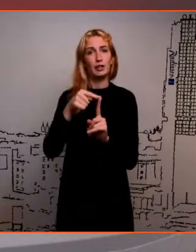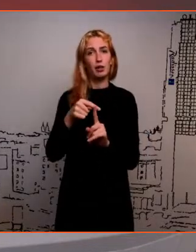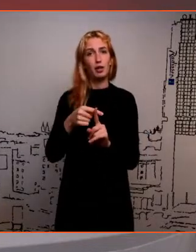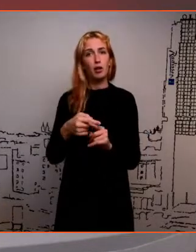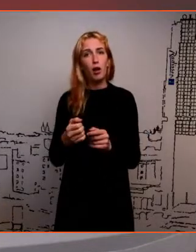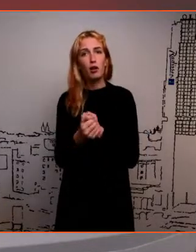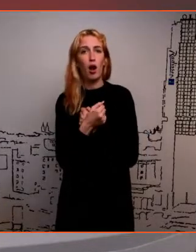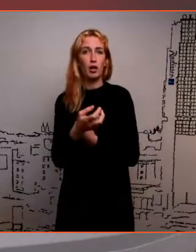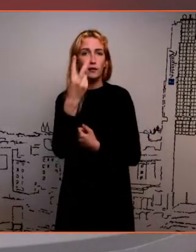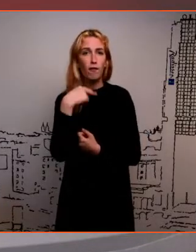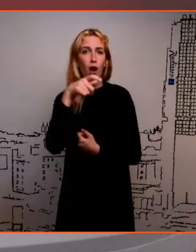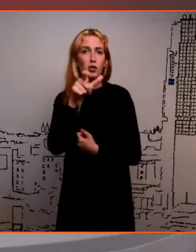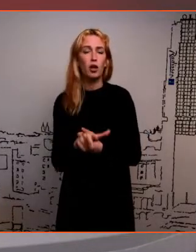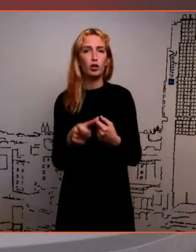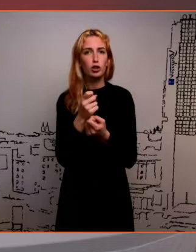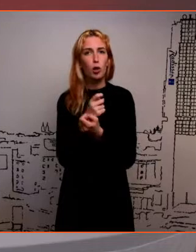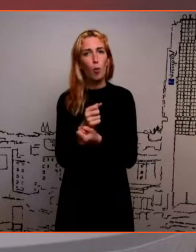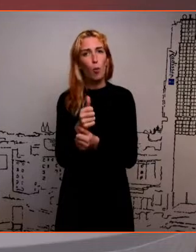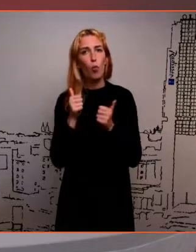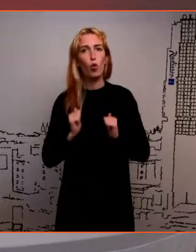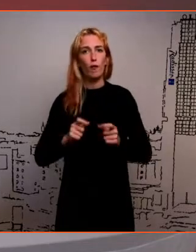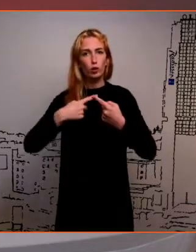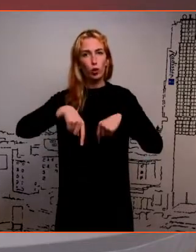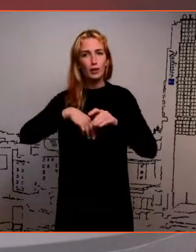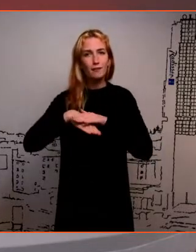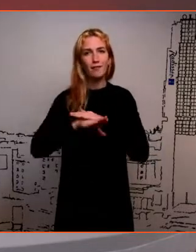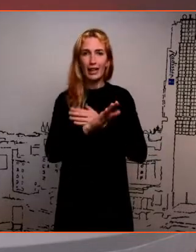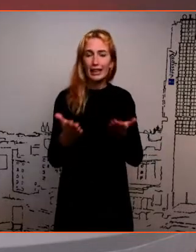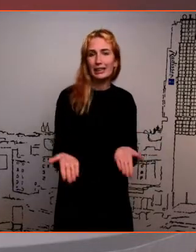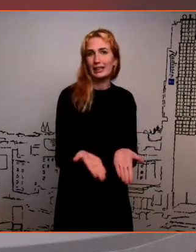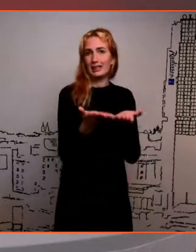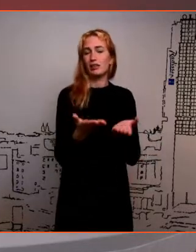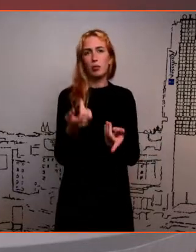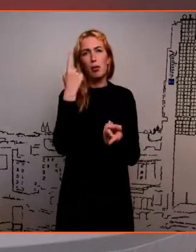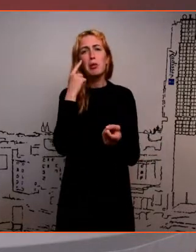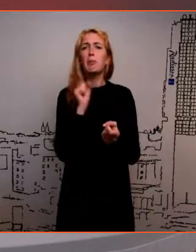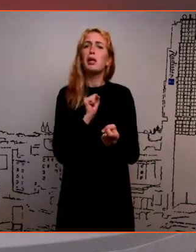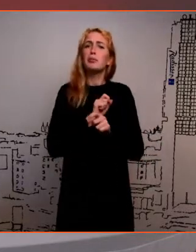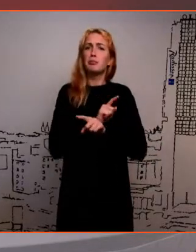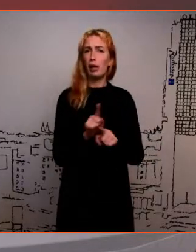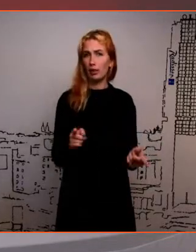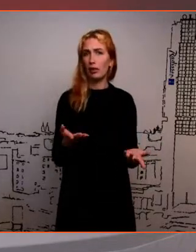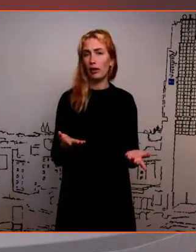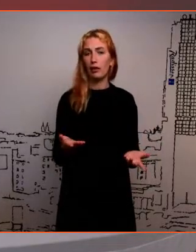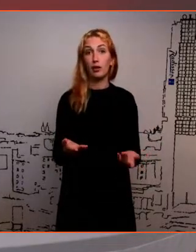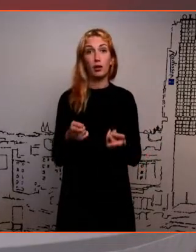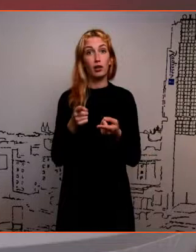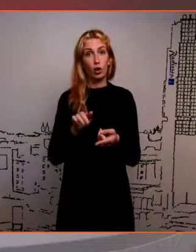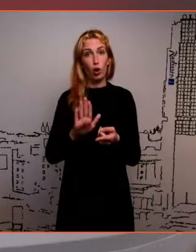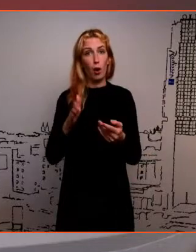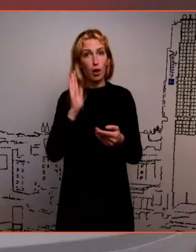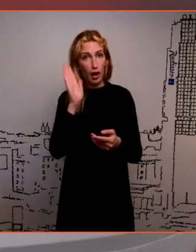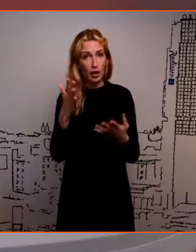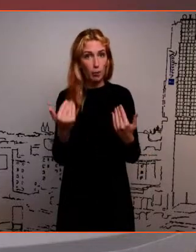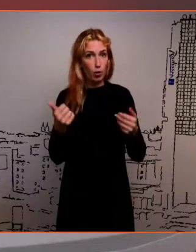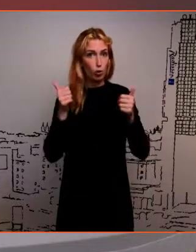julgustada, natuke süks mugavast soonist nagu lahti nügida, et mõtle, miks mitte ja mõtle, kas sa oleks oma, kas oled oma karriäriga